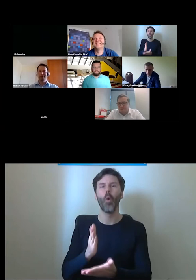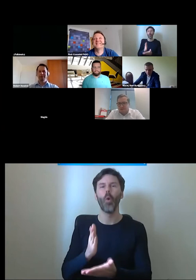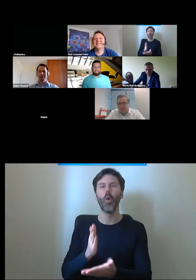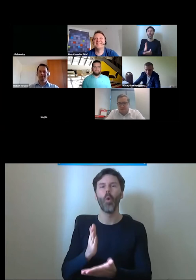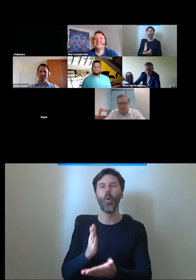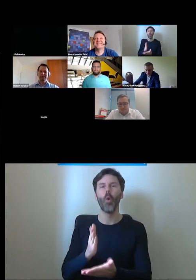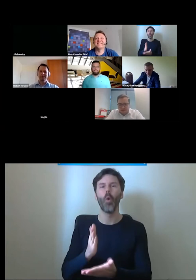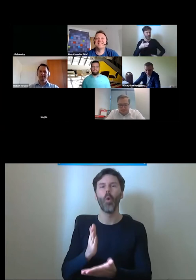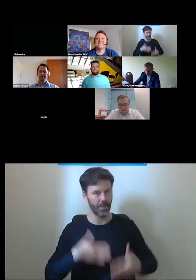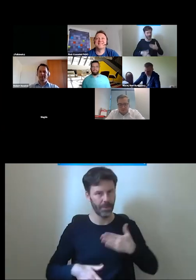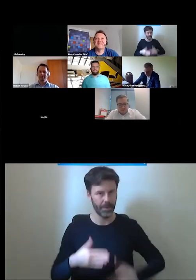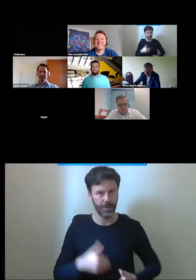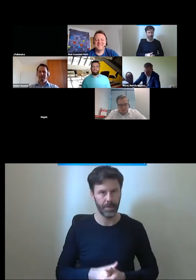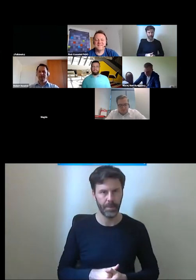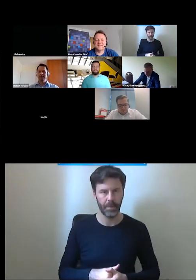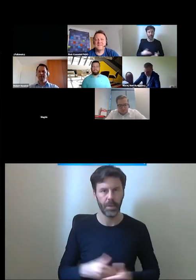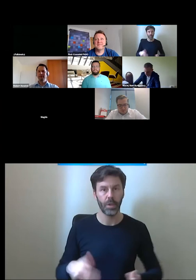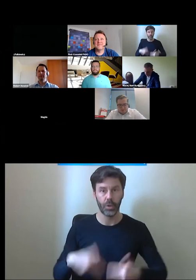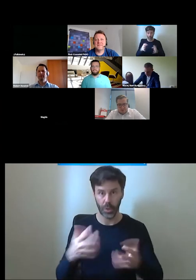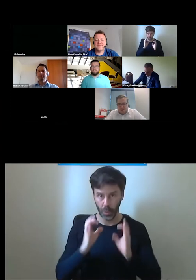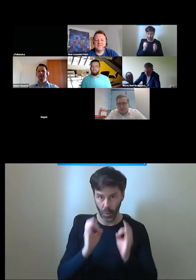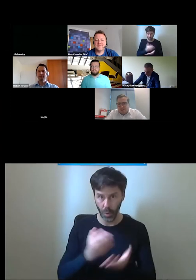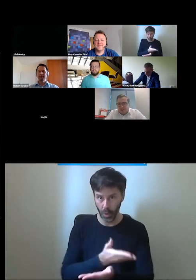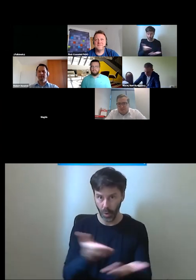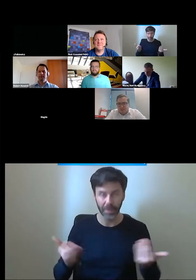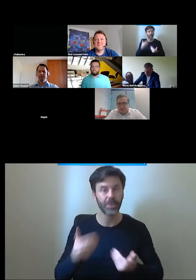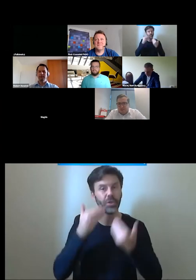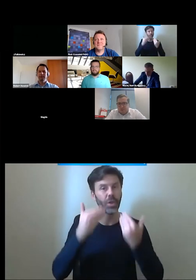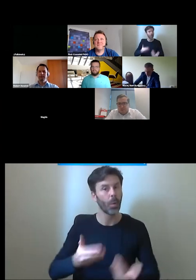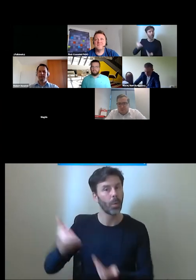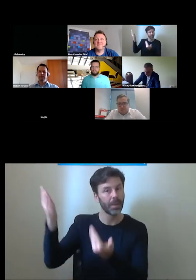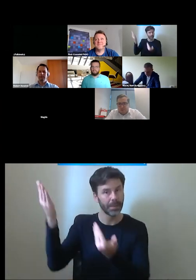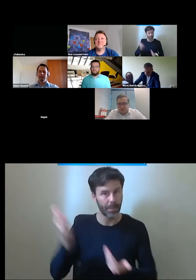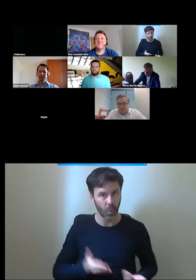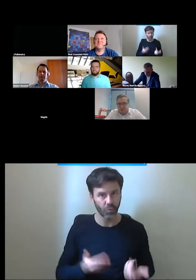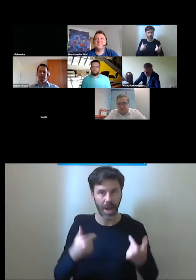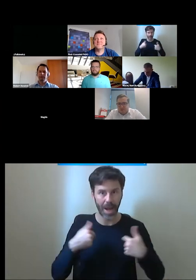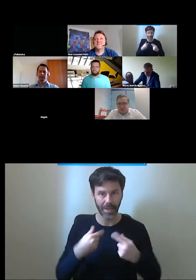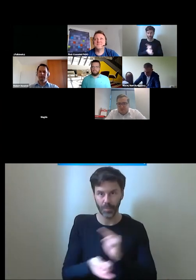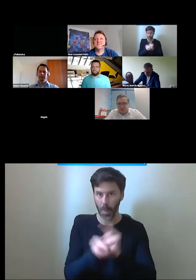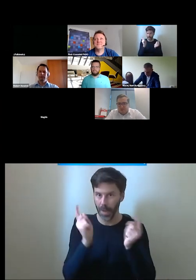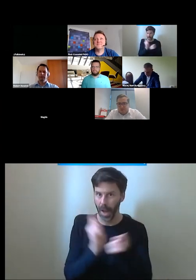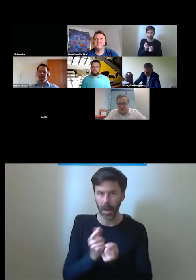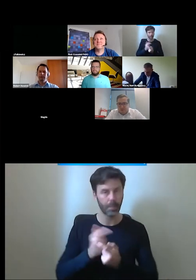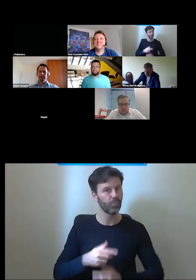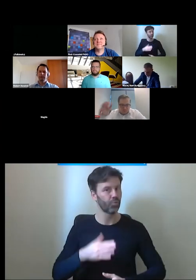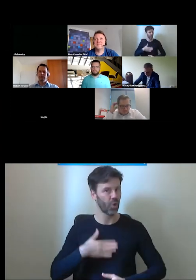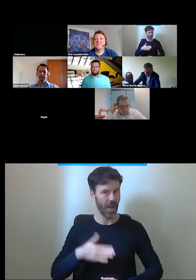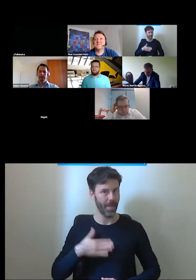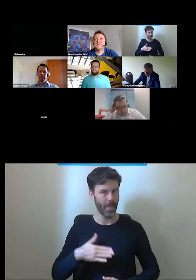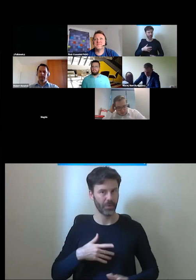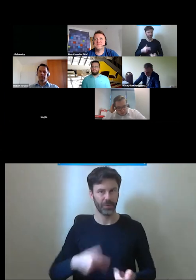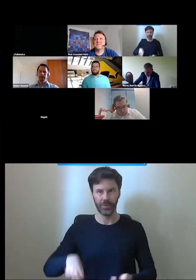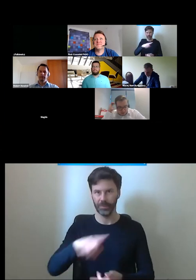wreszcie to być słuszany. Dzień dobry Państwu, dziękuję bardzo za zaproszenie. To dla mnie wielka przyjemność i radość, że mogę z